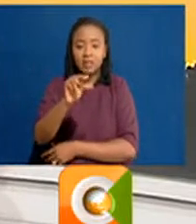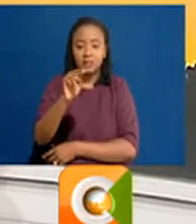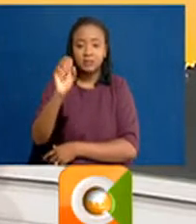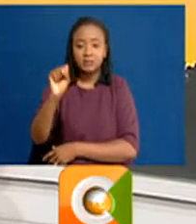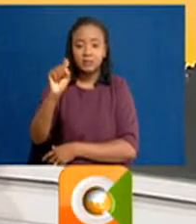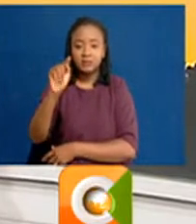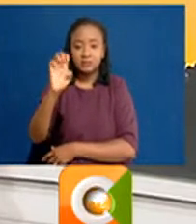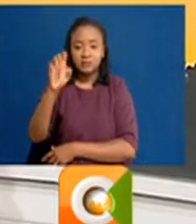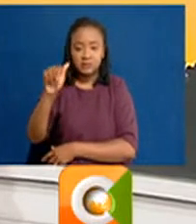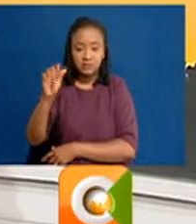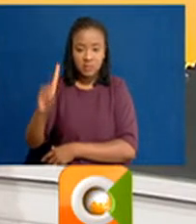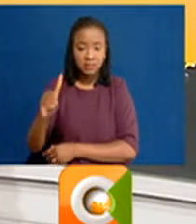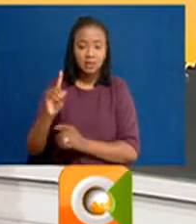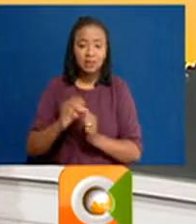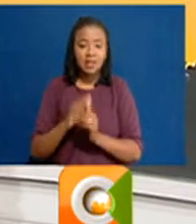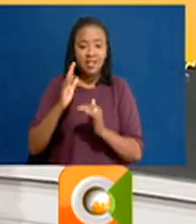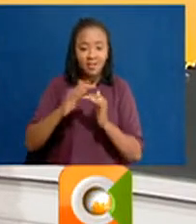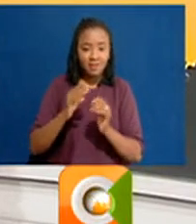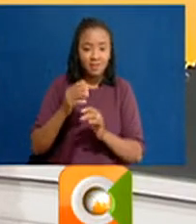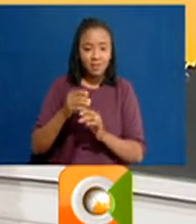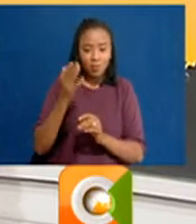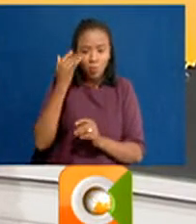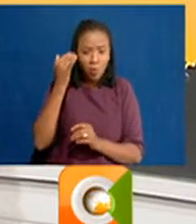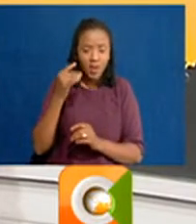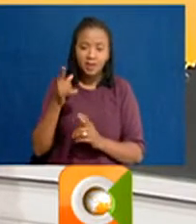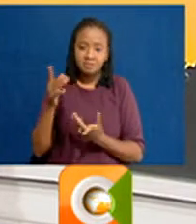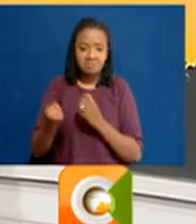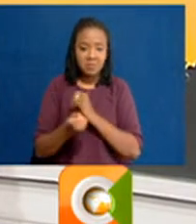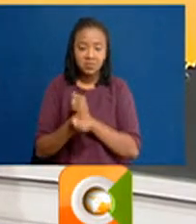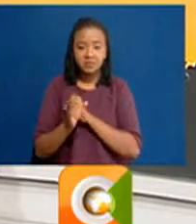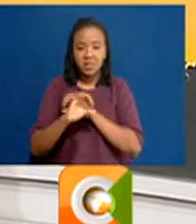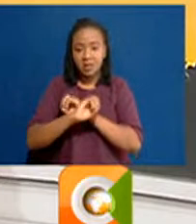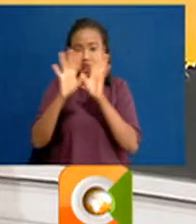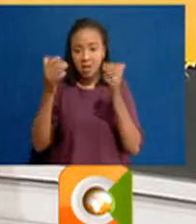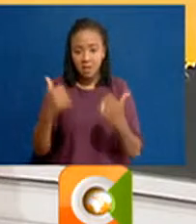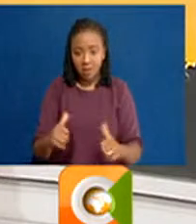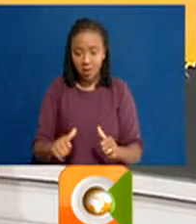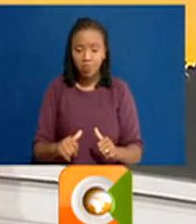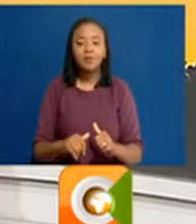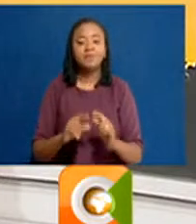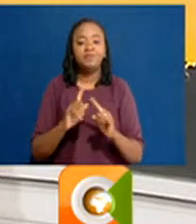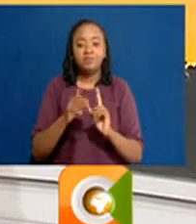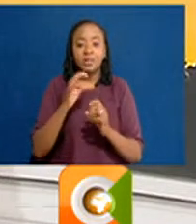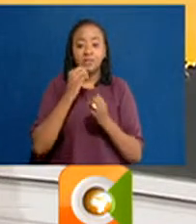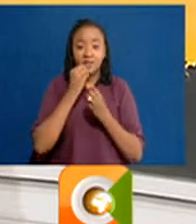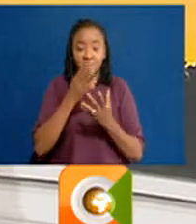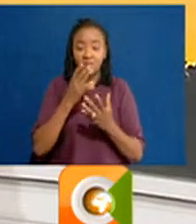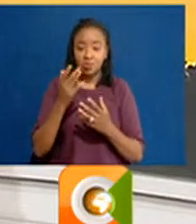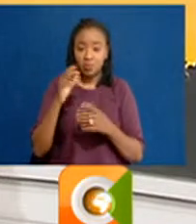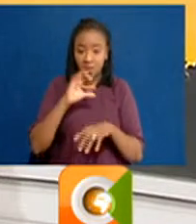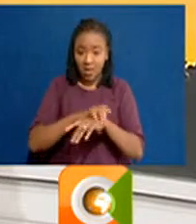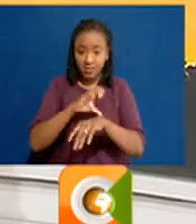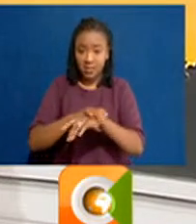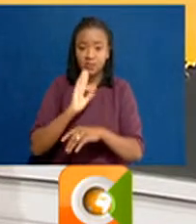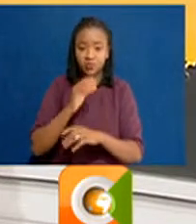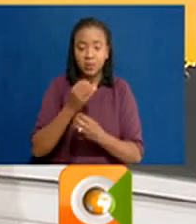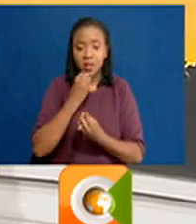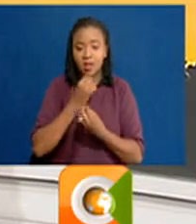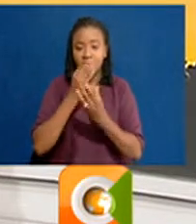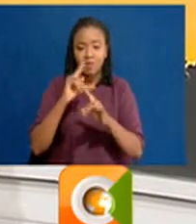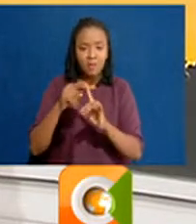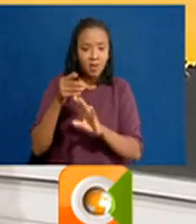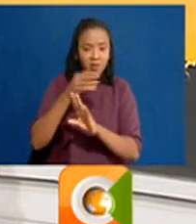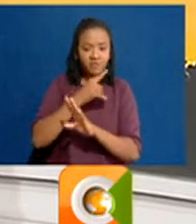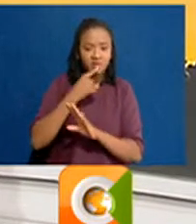uwanja wa ndege wa Heathrow sababu zilizo tolewa hazja ileweka kikamilifu lakini starifa za awali ni kusiana na